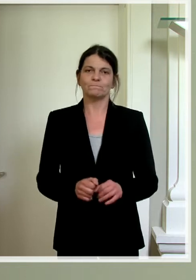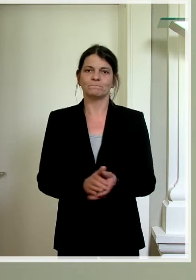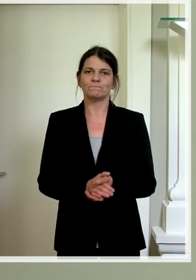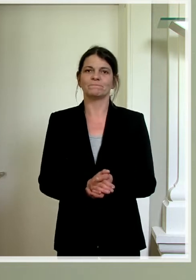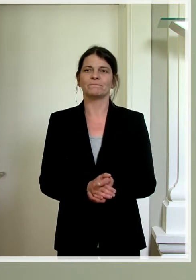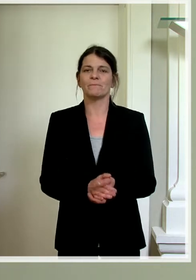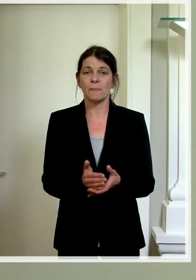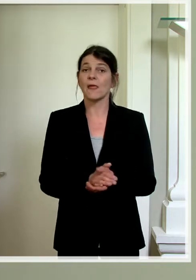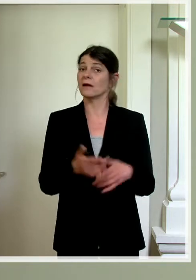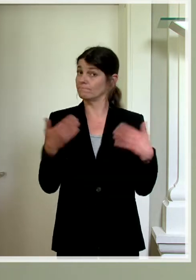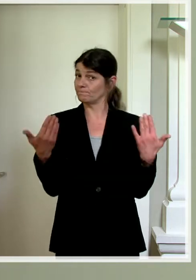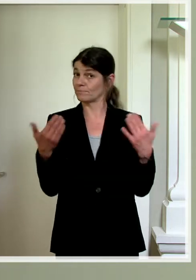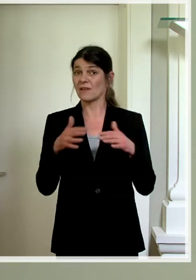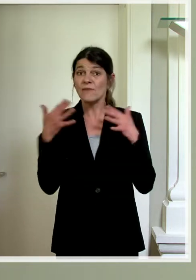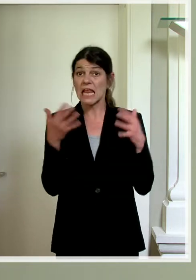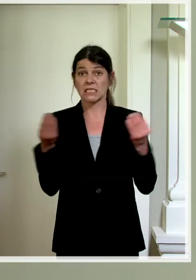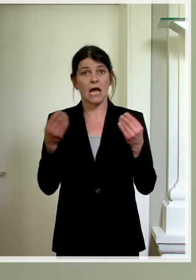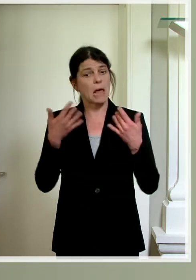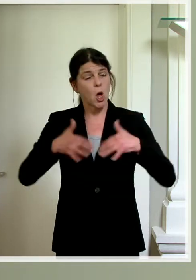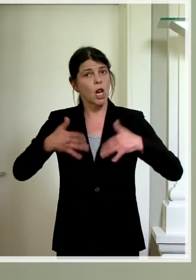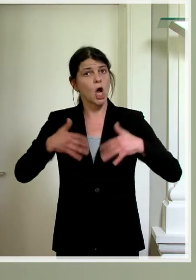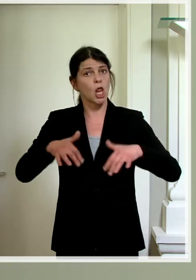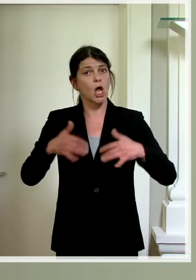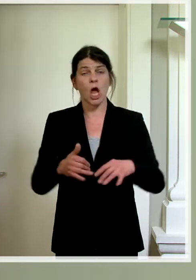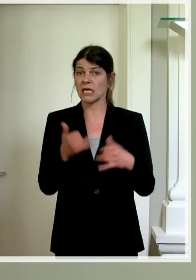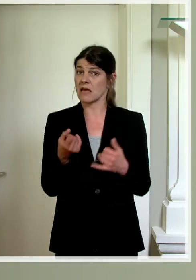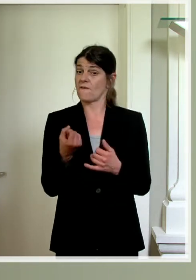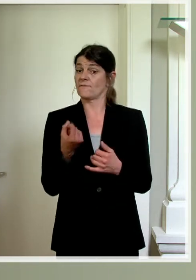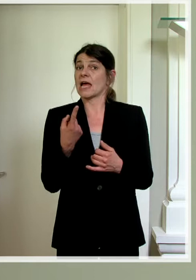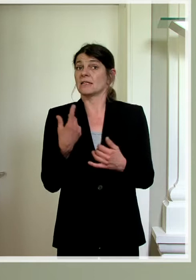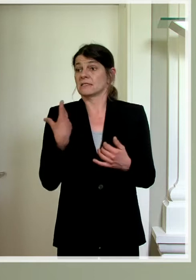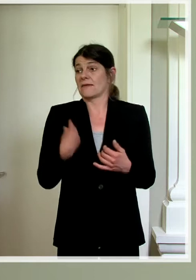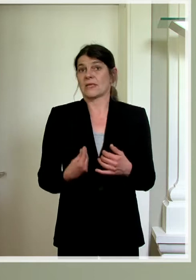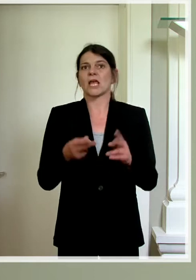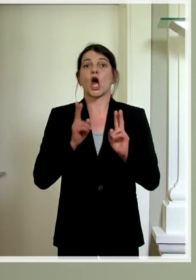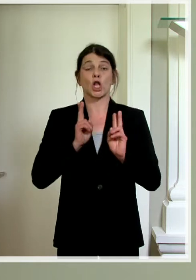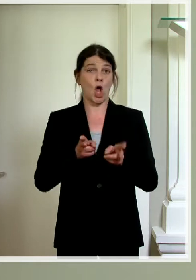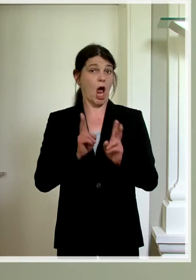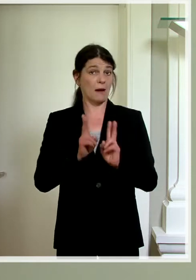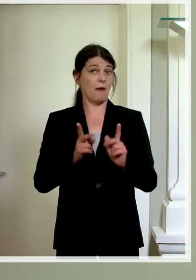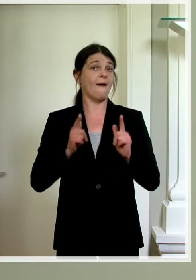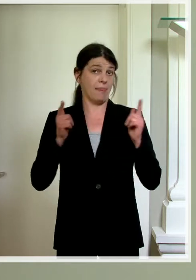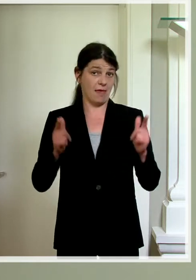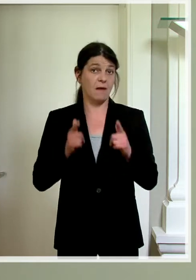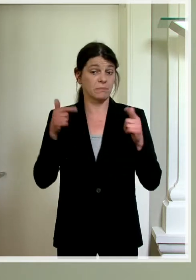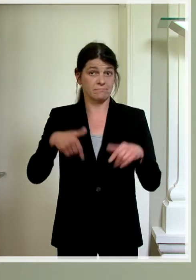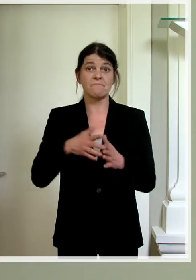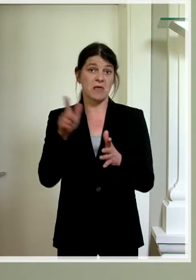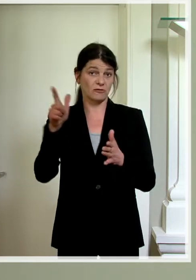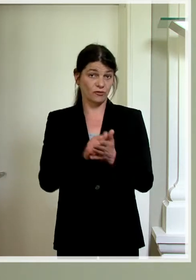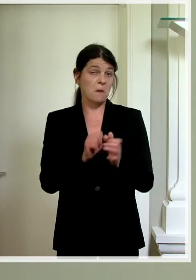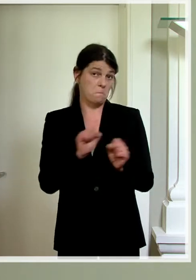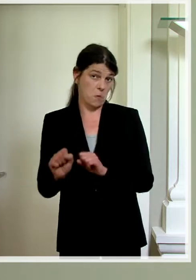haben sehr viele Dinge gelockert und es ist fast wieder Normalleben in Lichtenstein